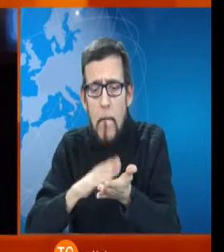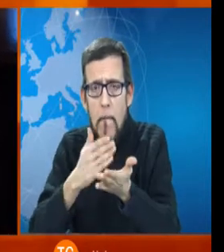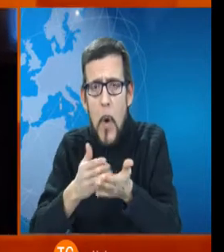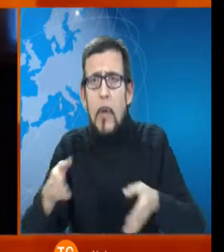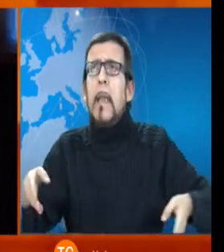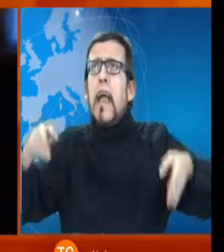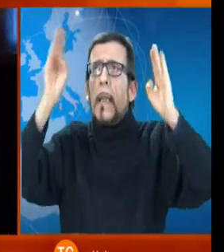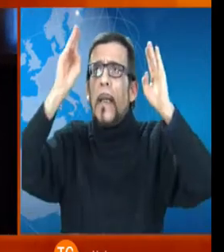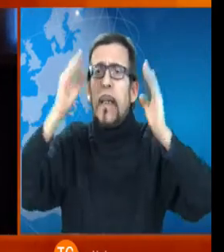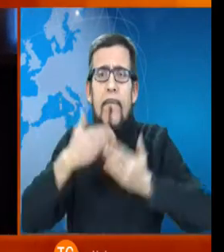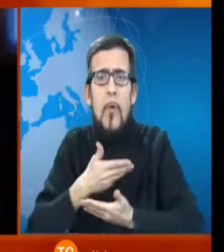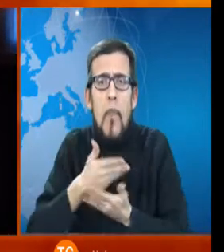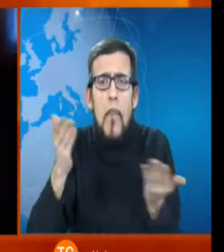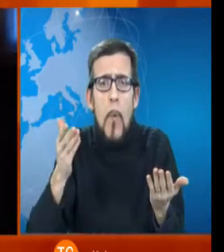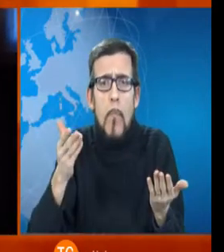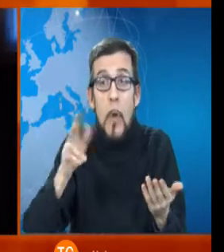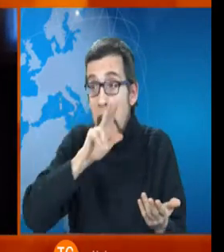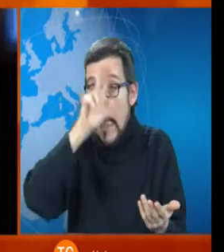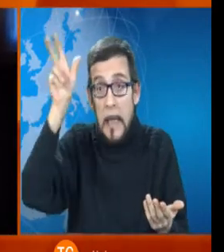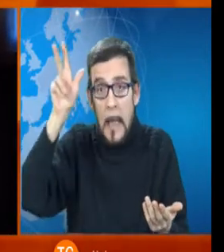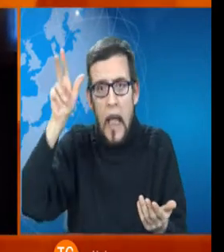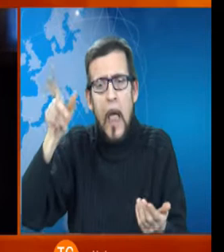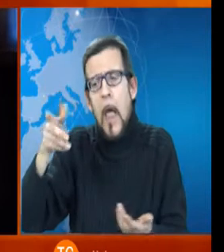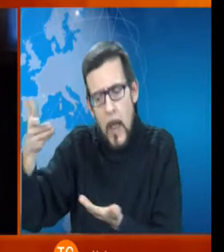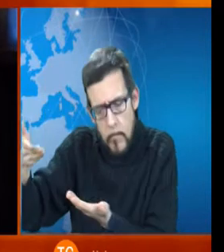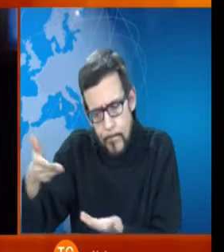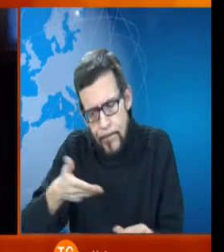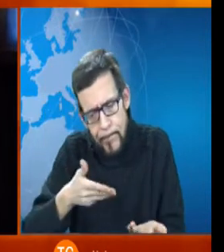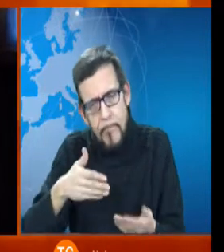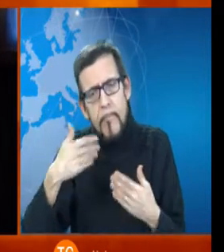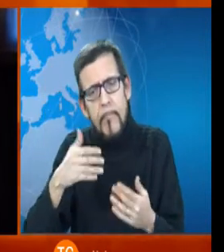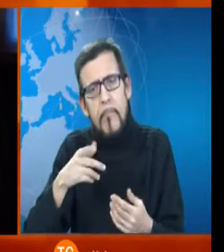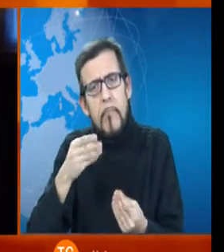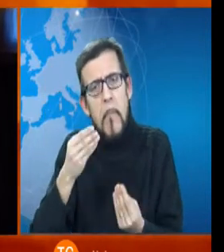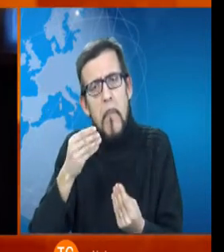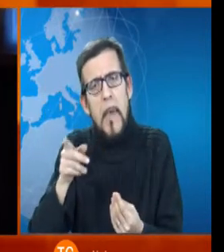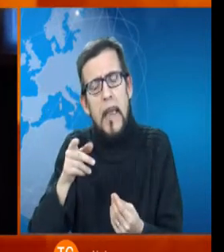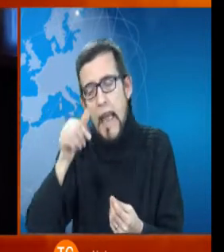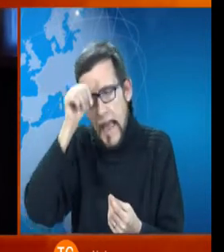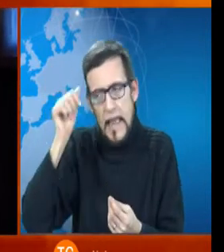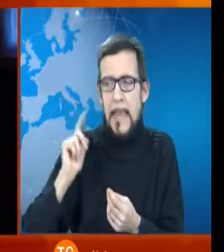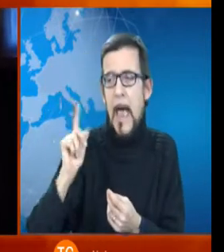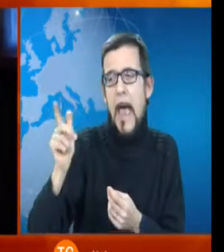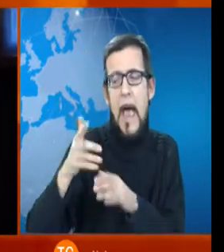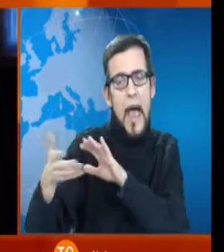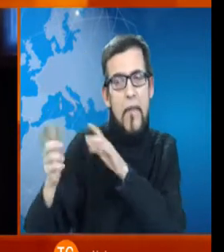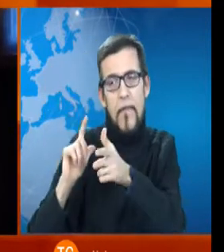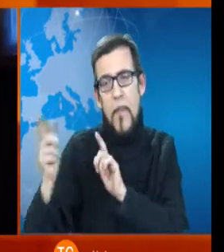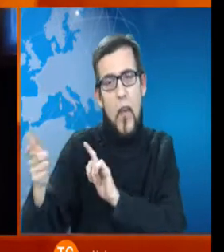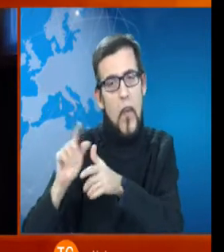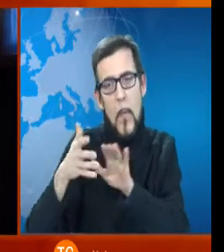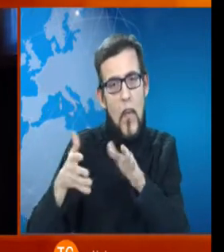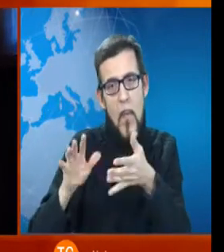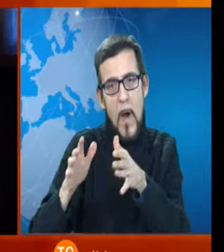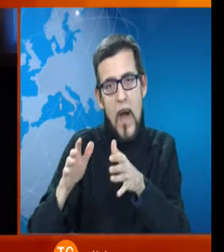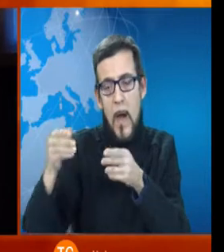sovrano lo accoglie, forse anche perché è un suo coetaneo lo accoglie nella